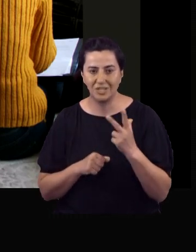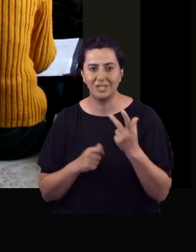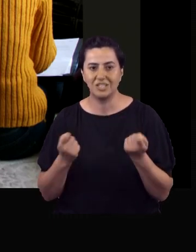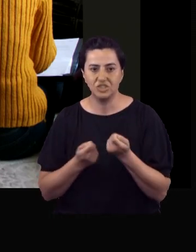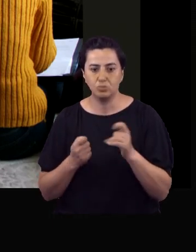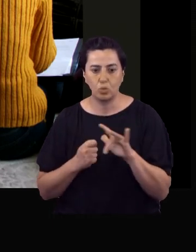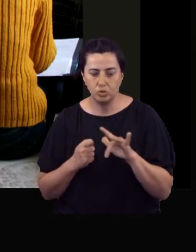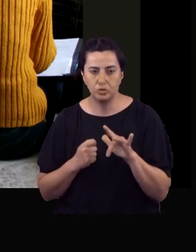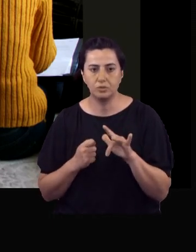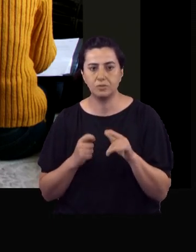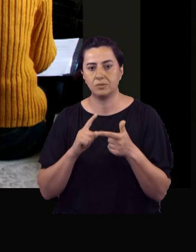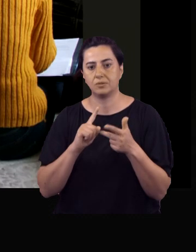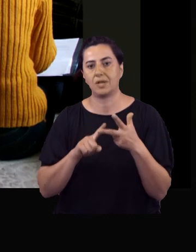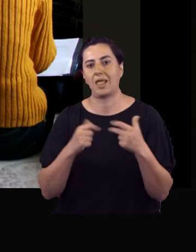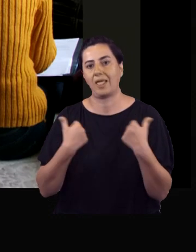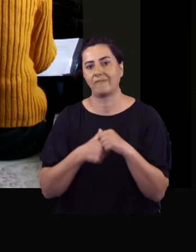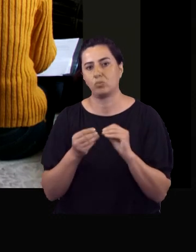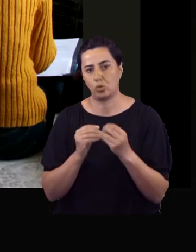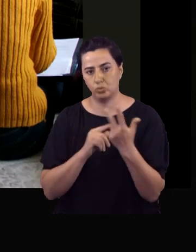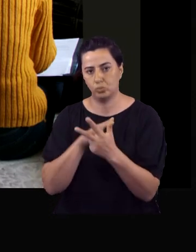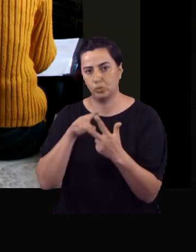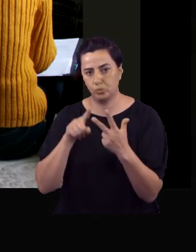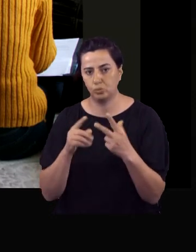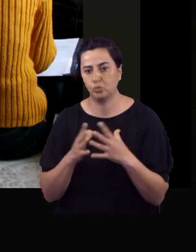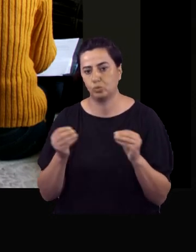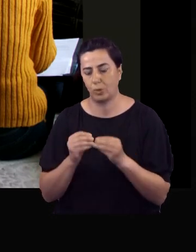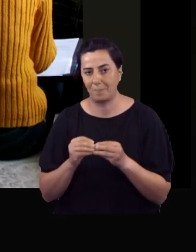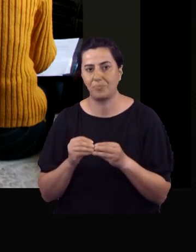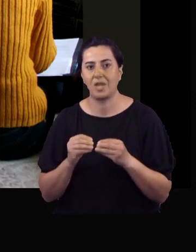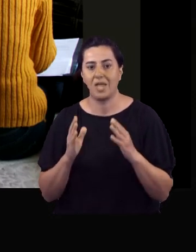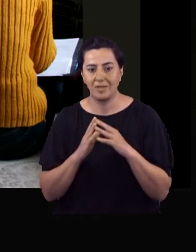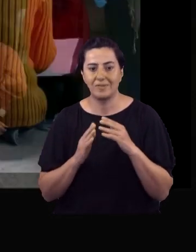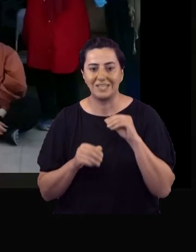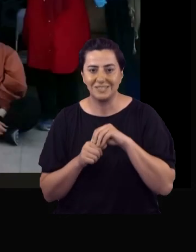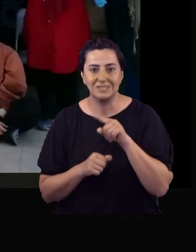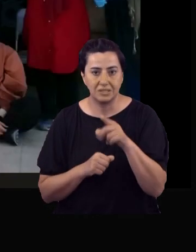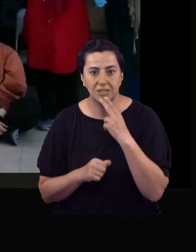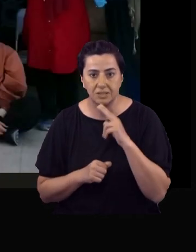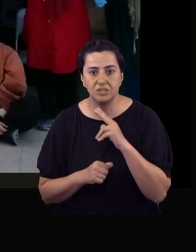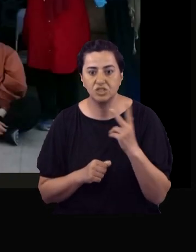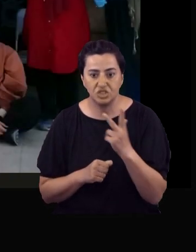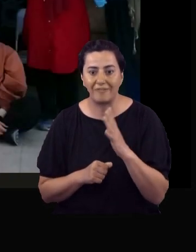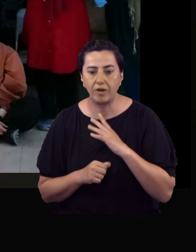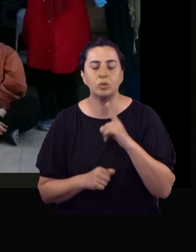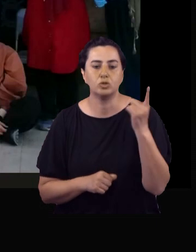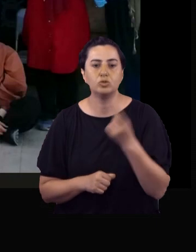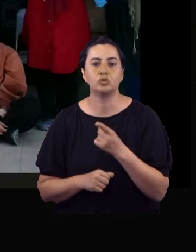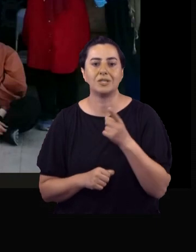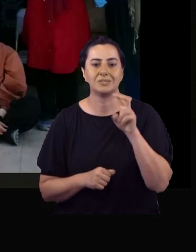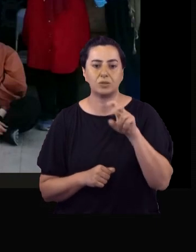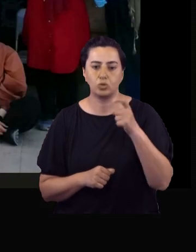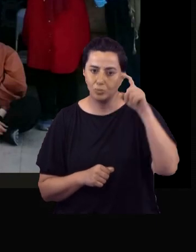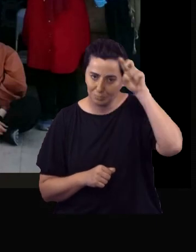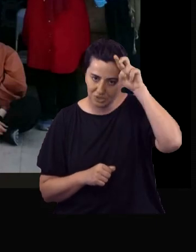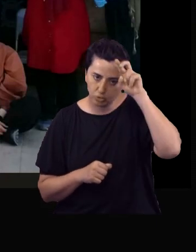işsizlik ve evlilik. Kadınlara sizce şiddet var mıdır diye sorduğumuzda %89'u psikoloji